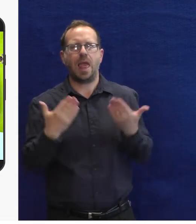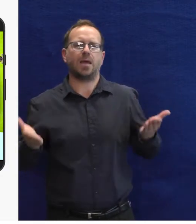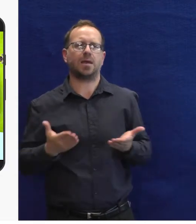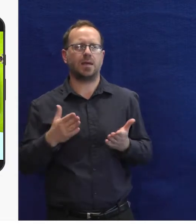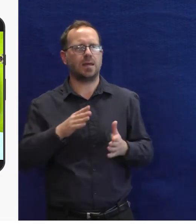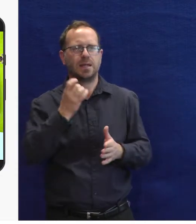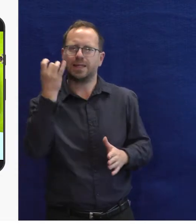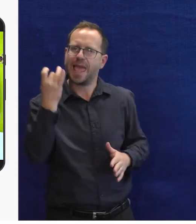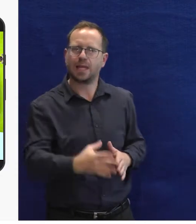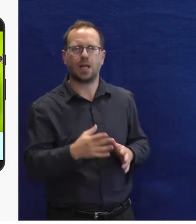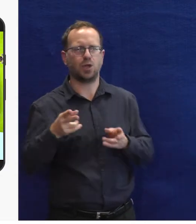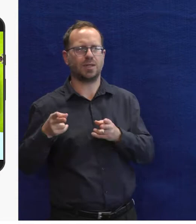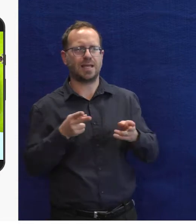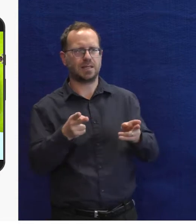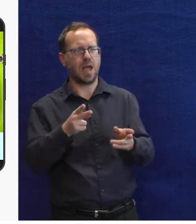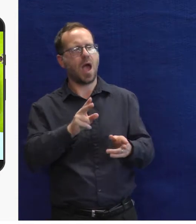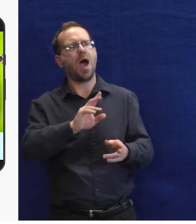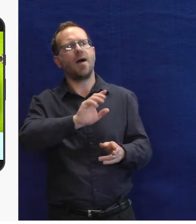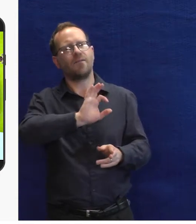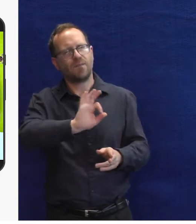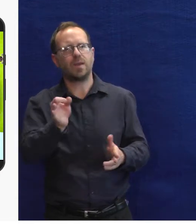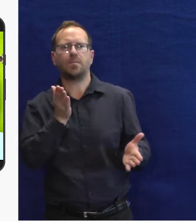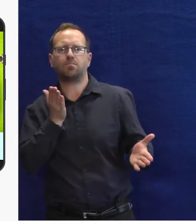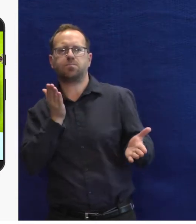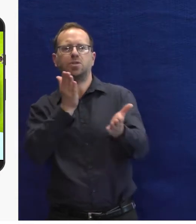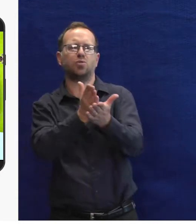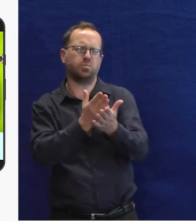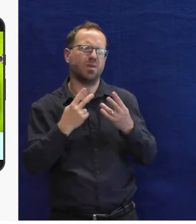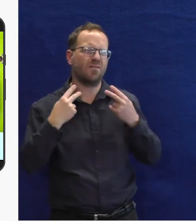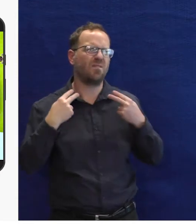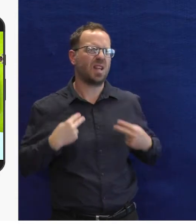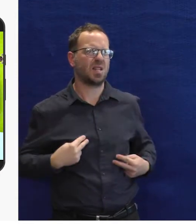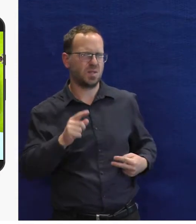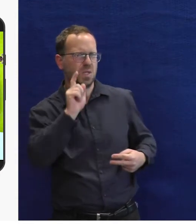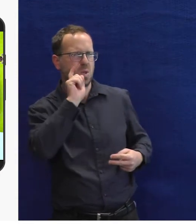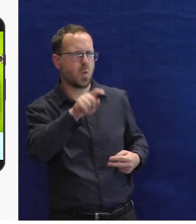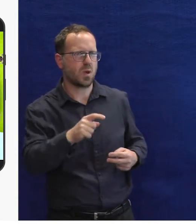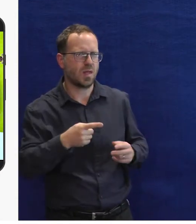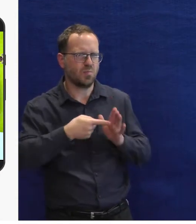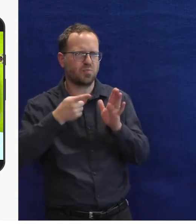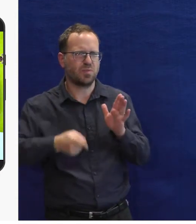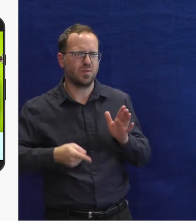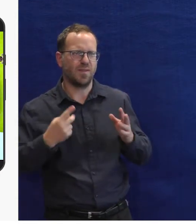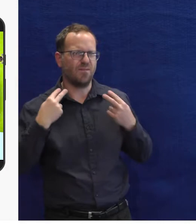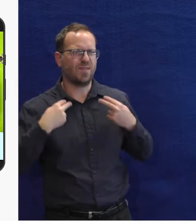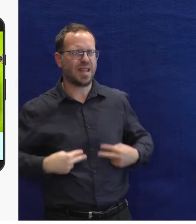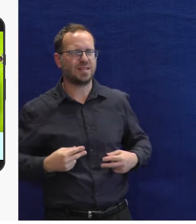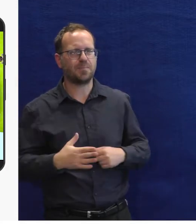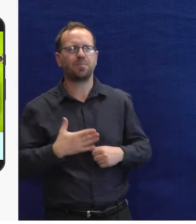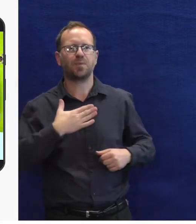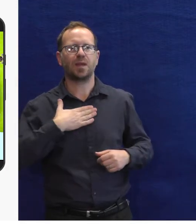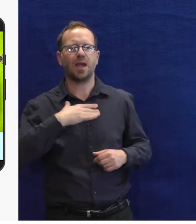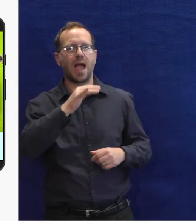pro nás byla teď nejrychlejší, nejjednodušší i nejdostupnější z hlediska financí.